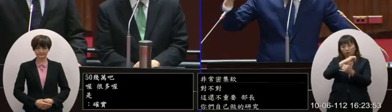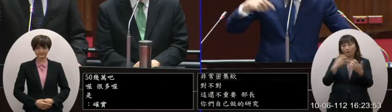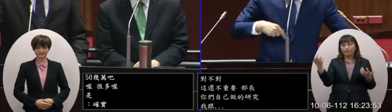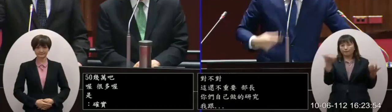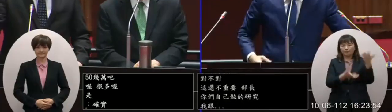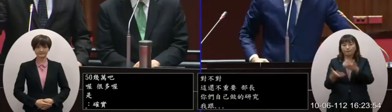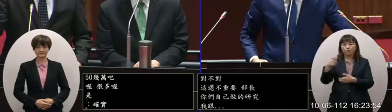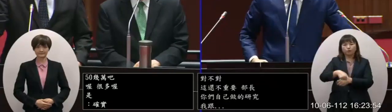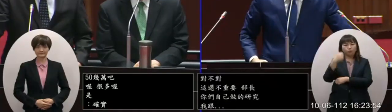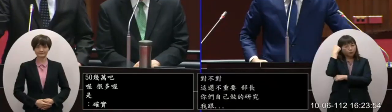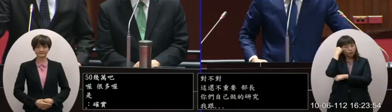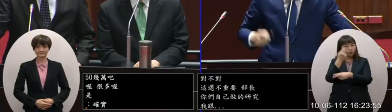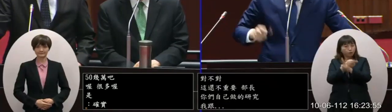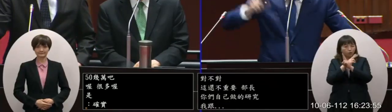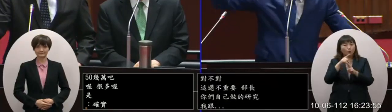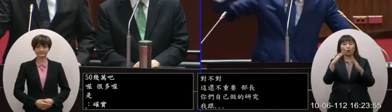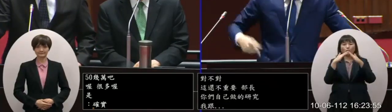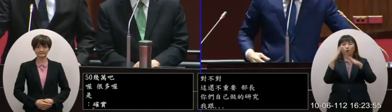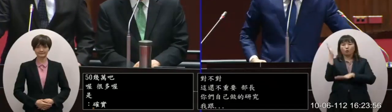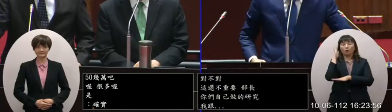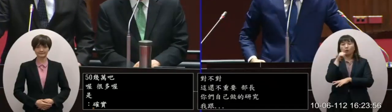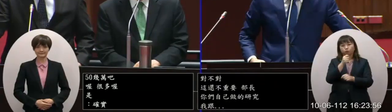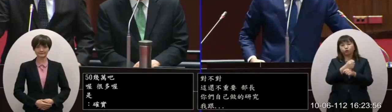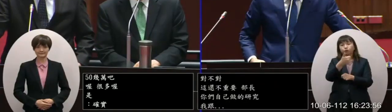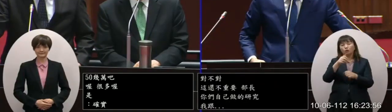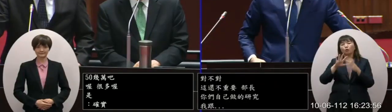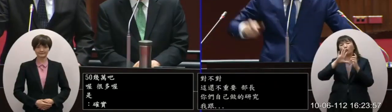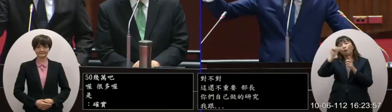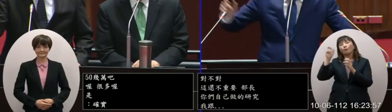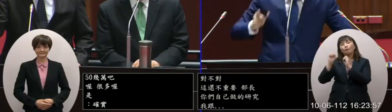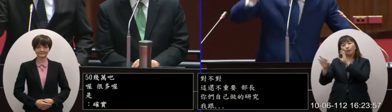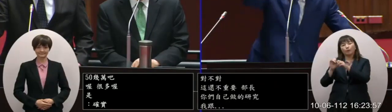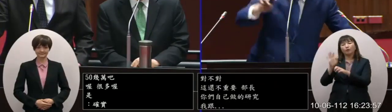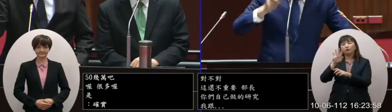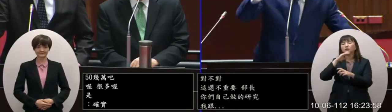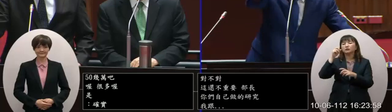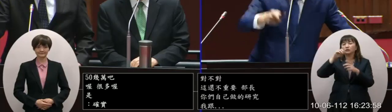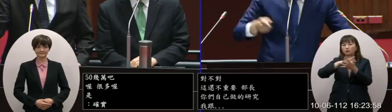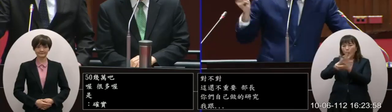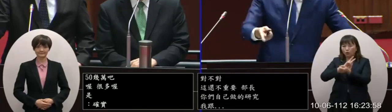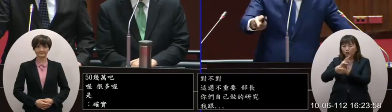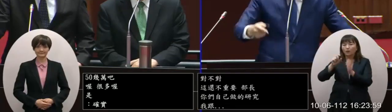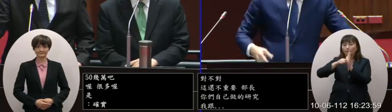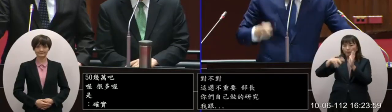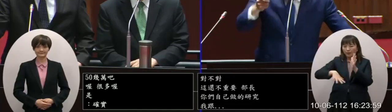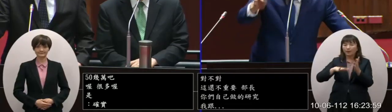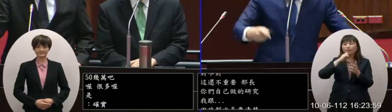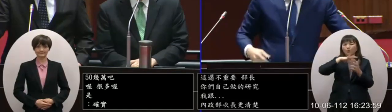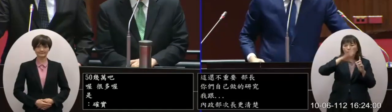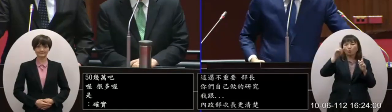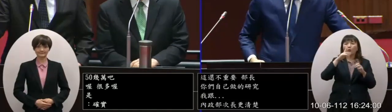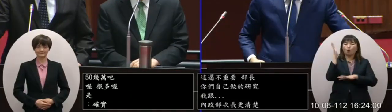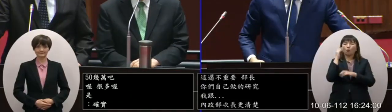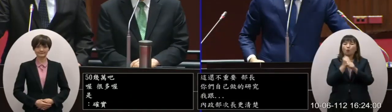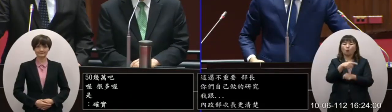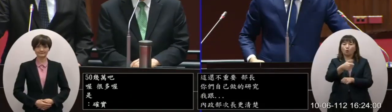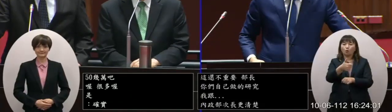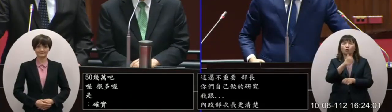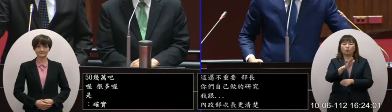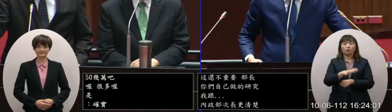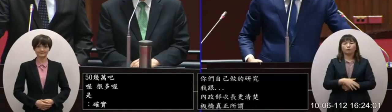他們只要在板橋覺得政府有做事回家都會講回嘉義回雲林回屏東講你看政府有在做事